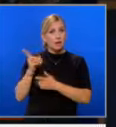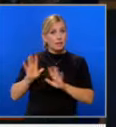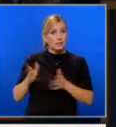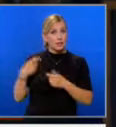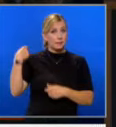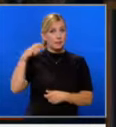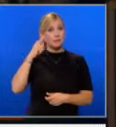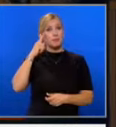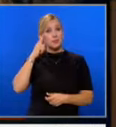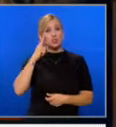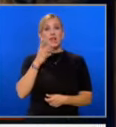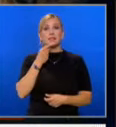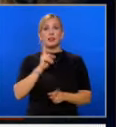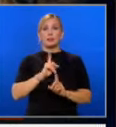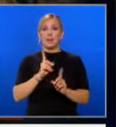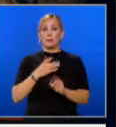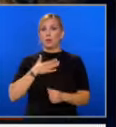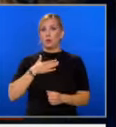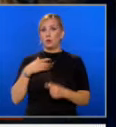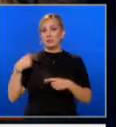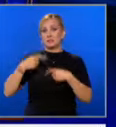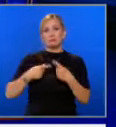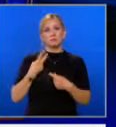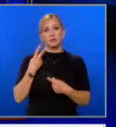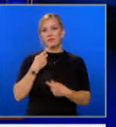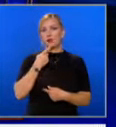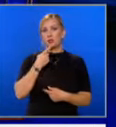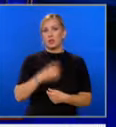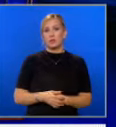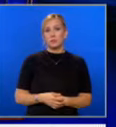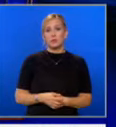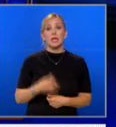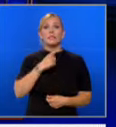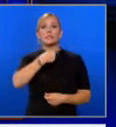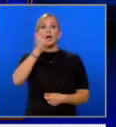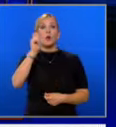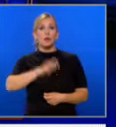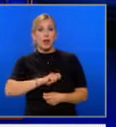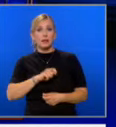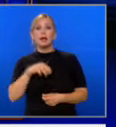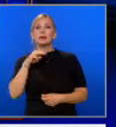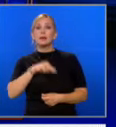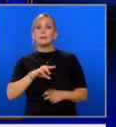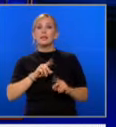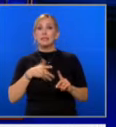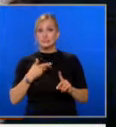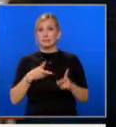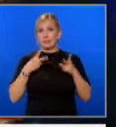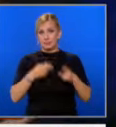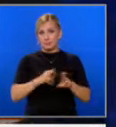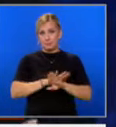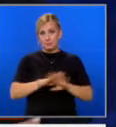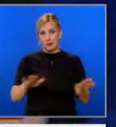президент, смятам, че Израел няма да съществува след две години. За Украина, Трамп увери, че иска да спре войната.